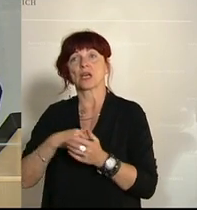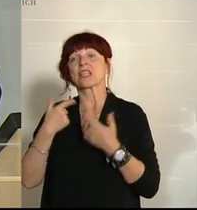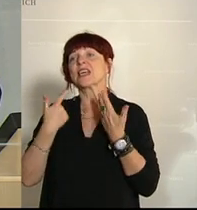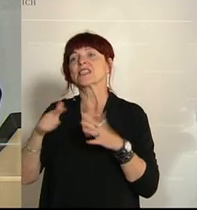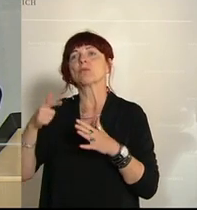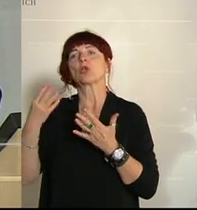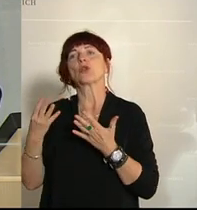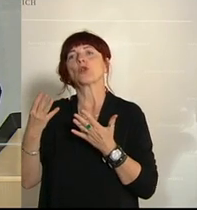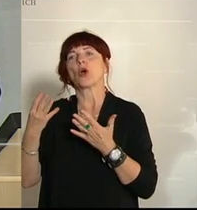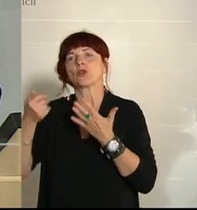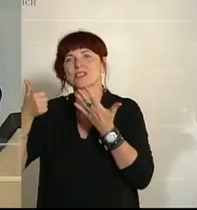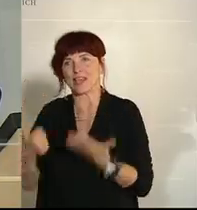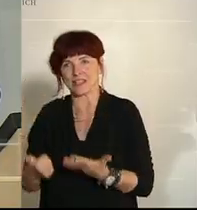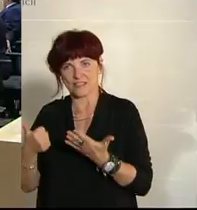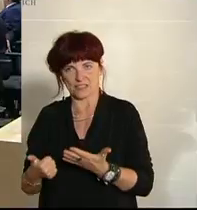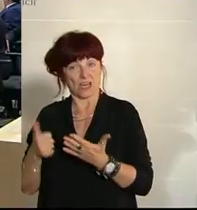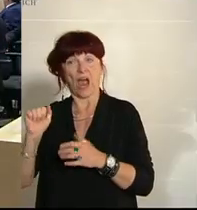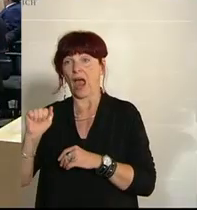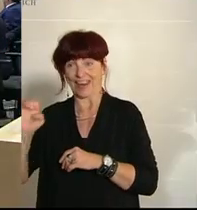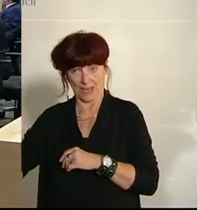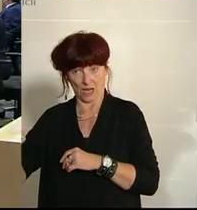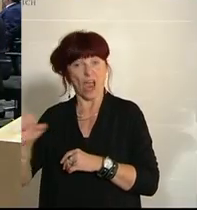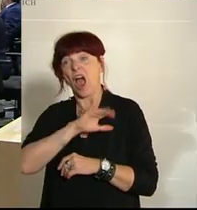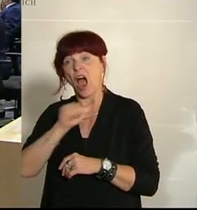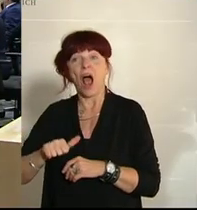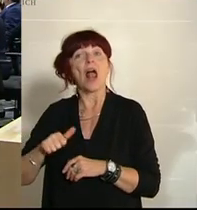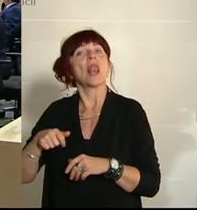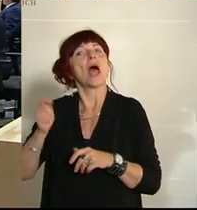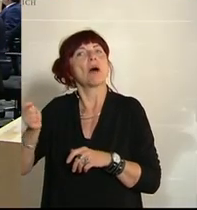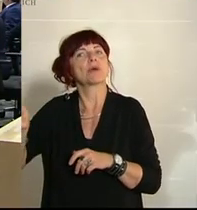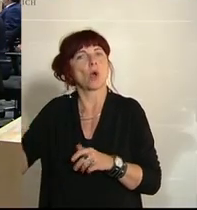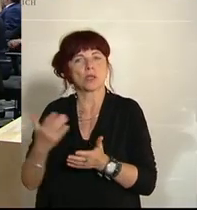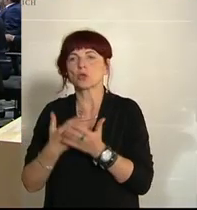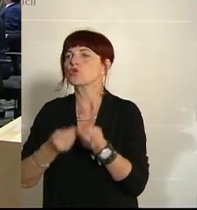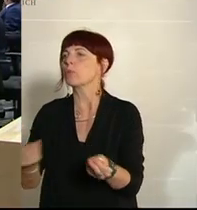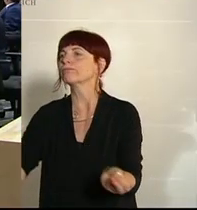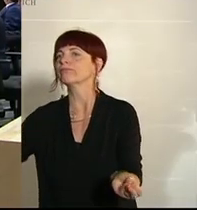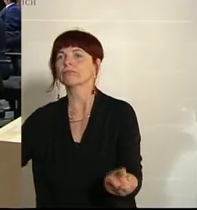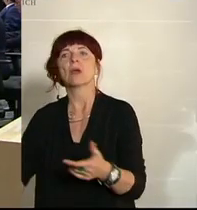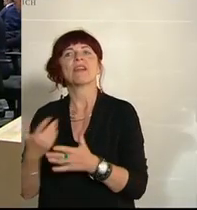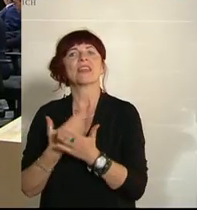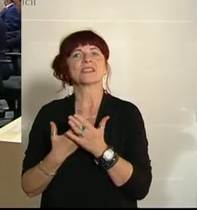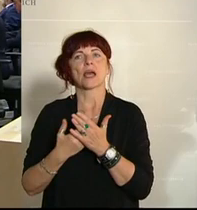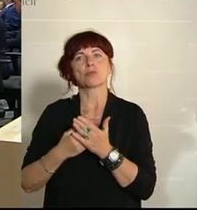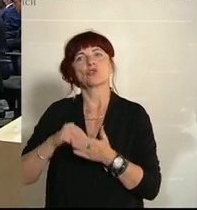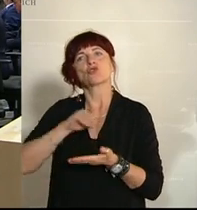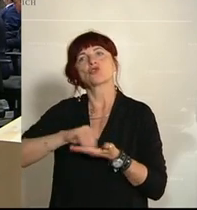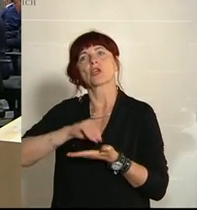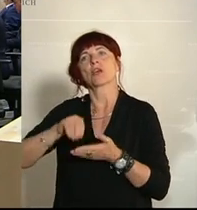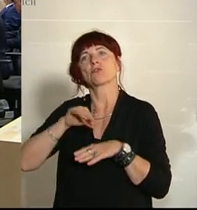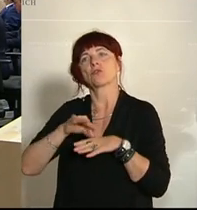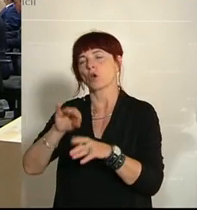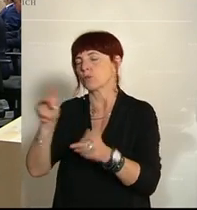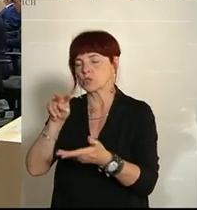wird, dass Unternehmen sich auch mit Neuanstellung von Lehrlingen zurückhalten werden. Die SPÖ fordert daher unter anderem eine